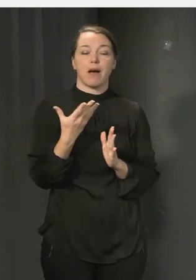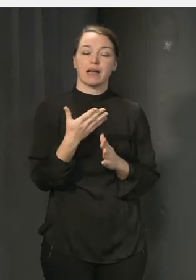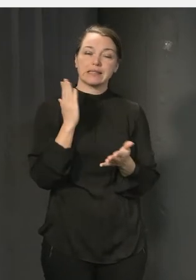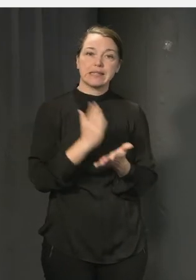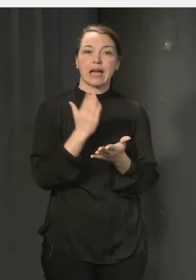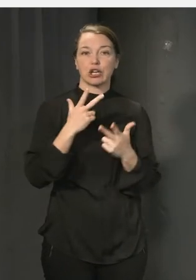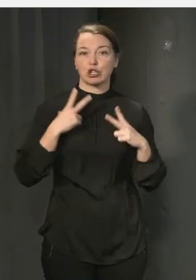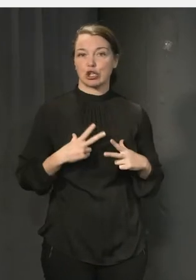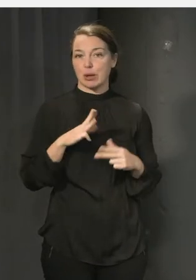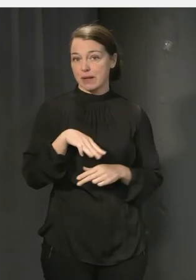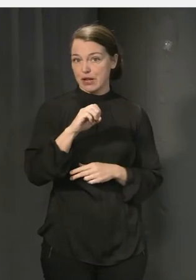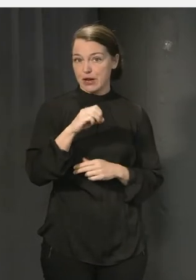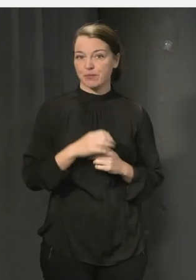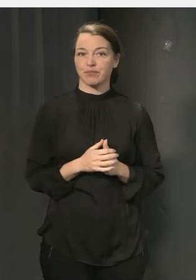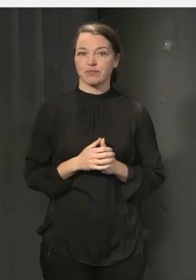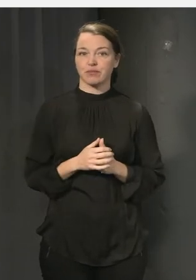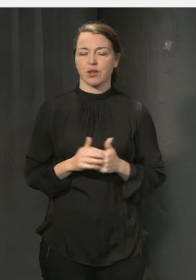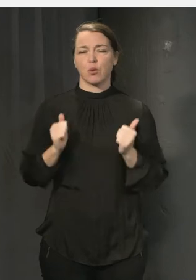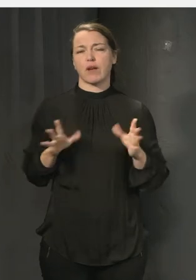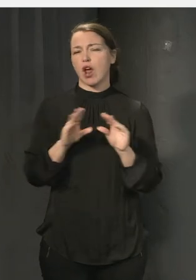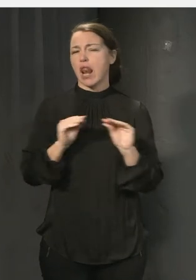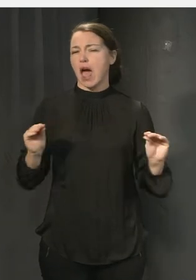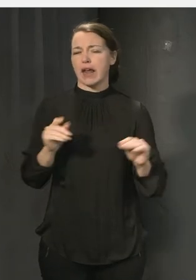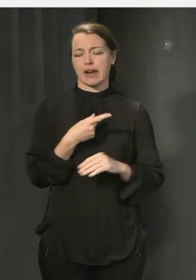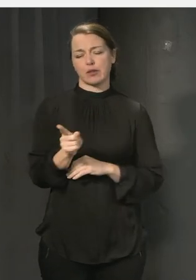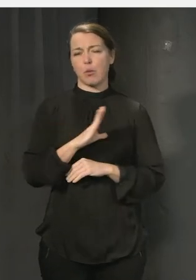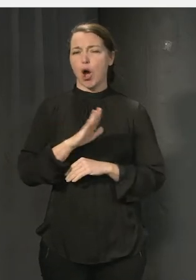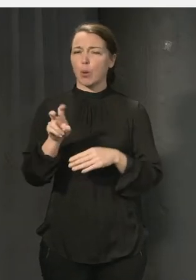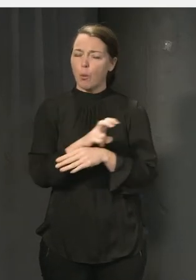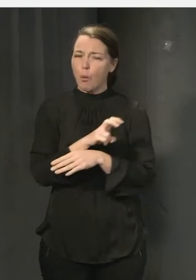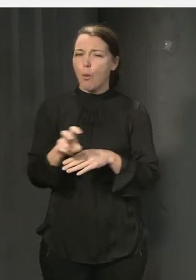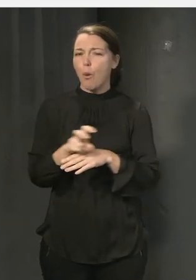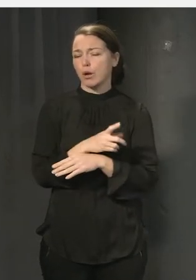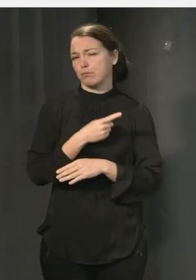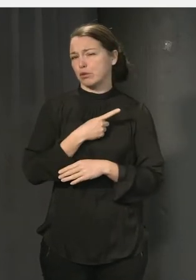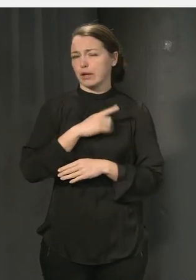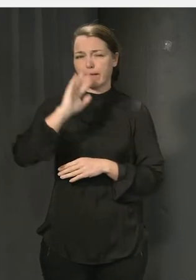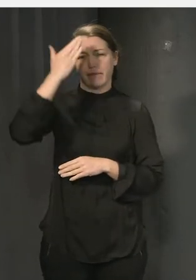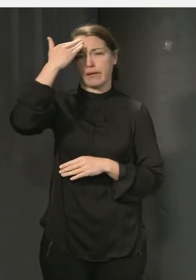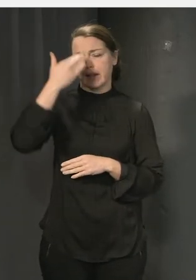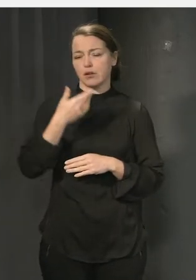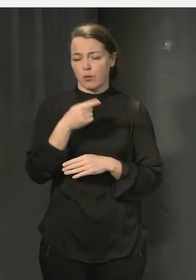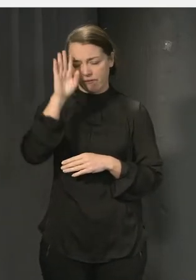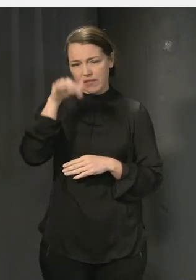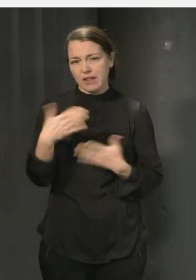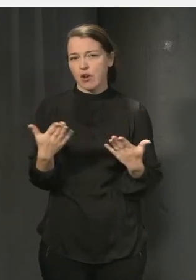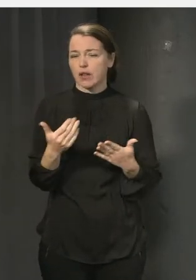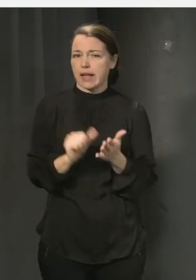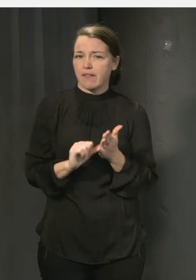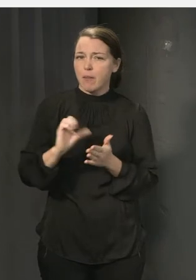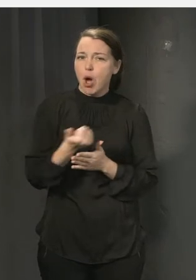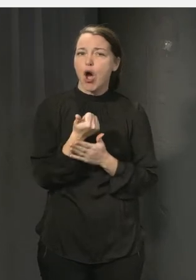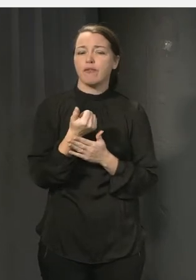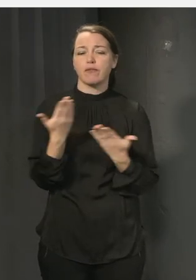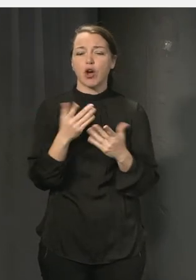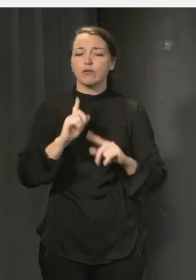miljöer. Och lärarna naturligtvis har också väldigt mycket koll på vad eleverna behöver och vad som främjar elevernas lärande